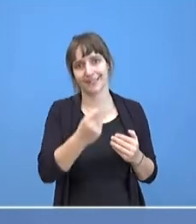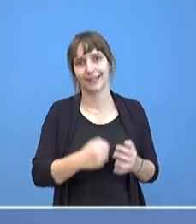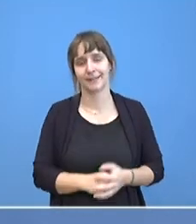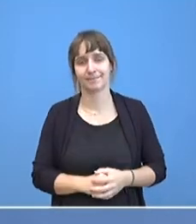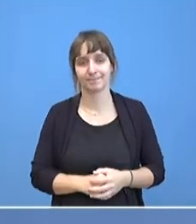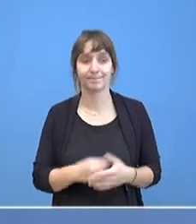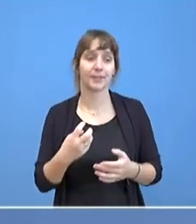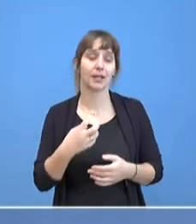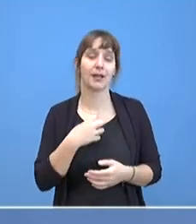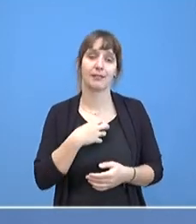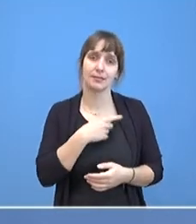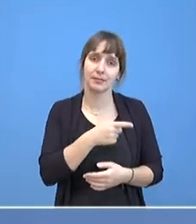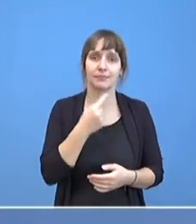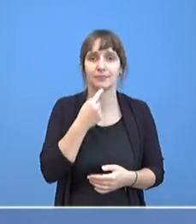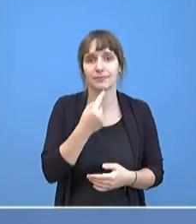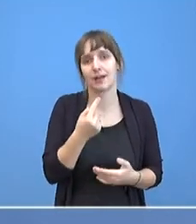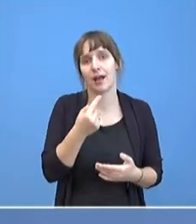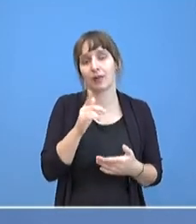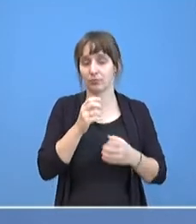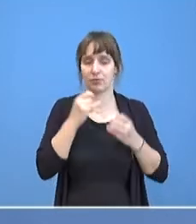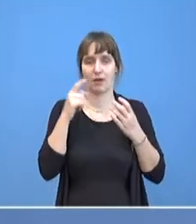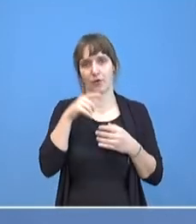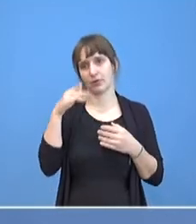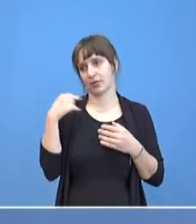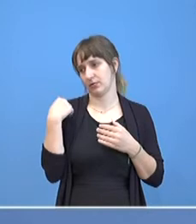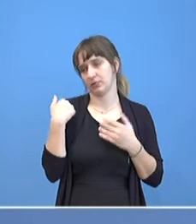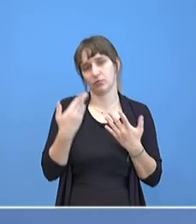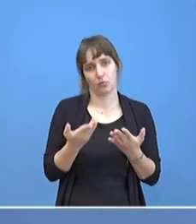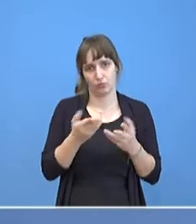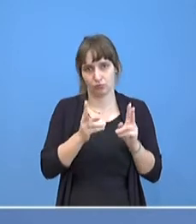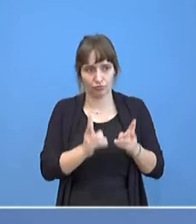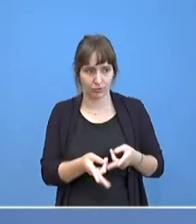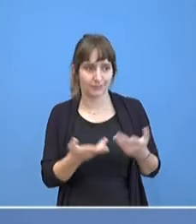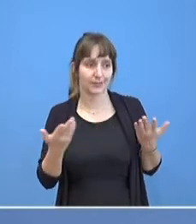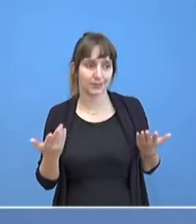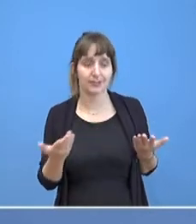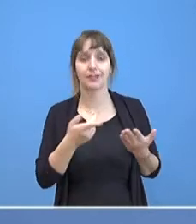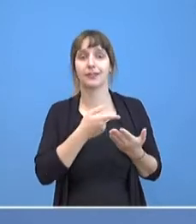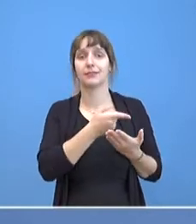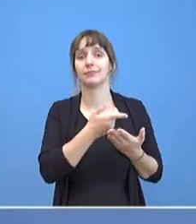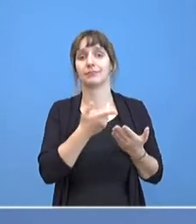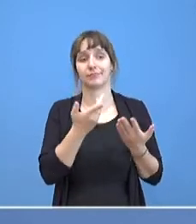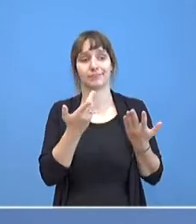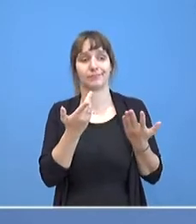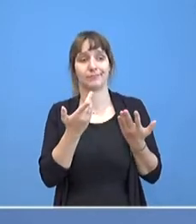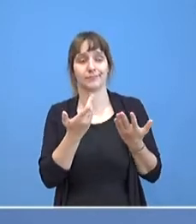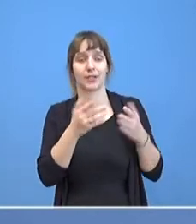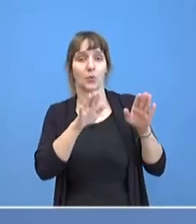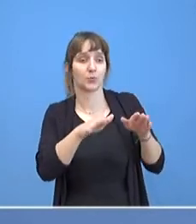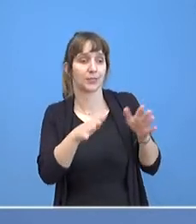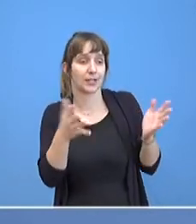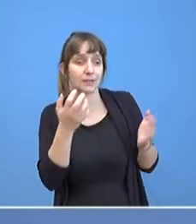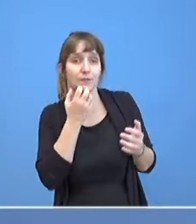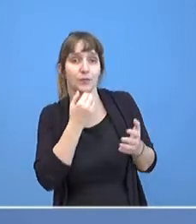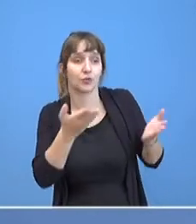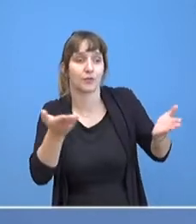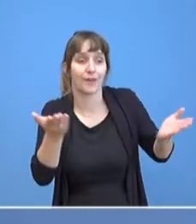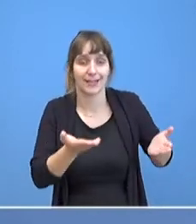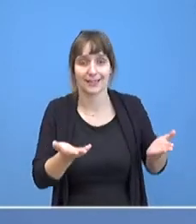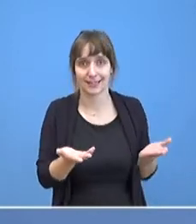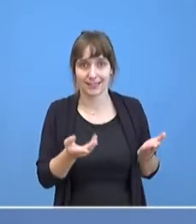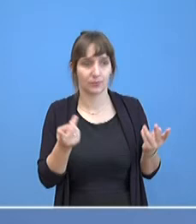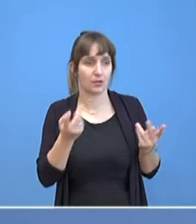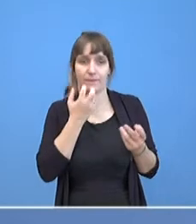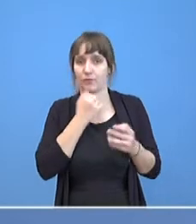auch nach dem Wochenende absolut richtig, vieles wird dadurch bestimmt, was Großbritannien möchte und was Großbritannien